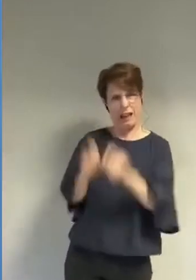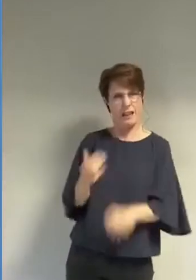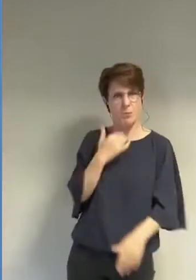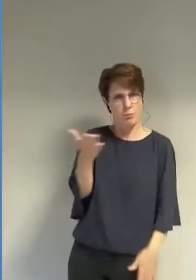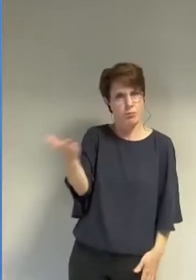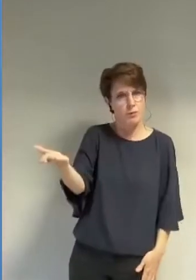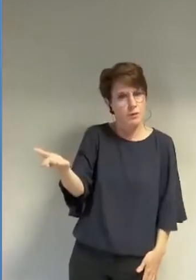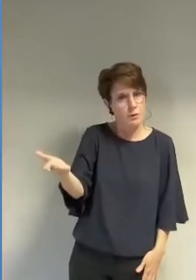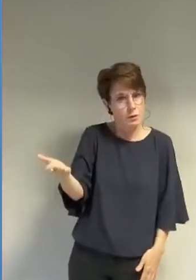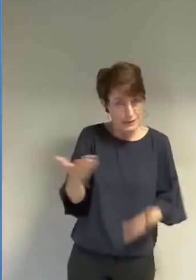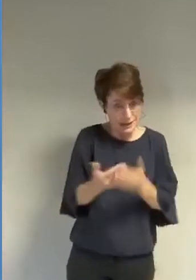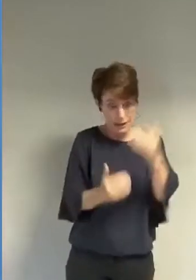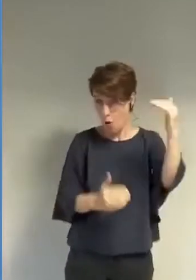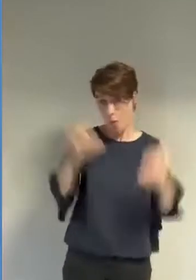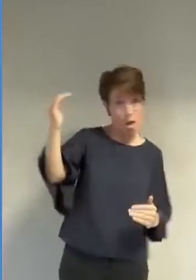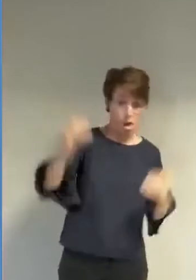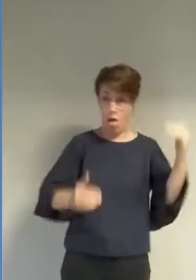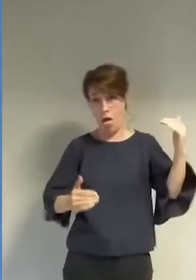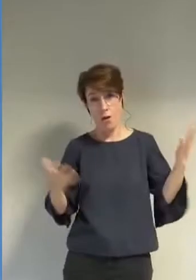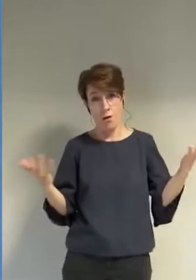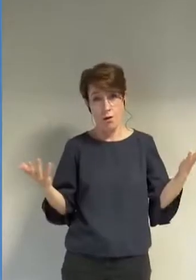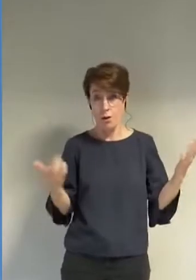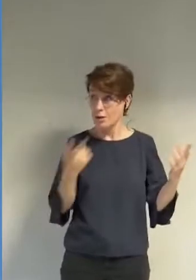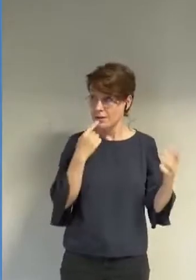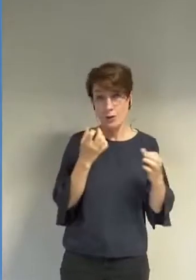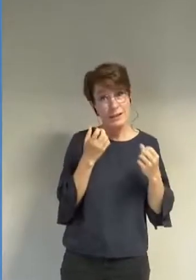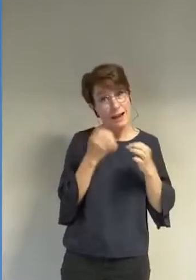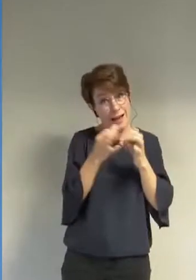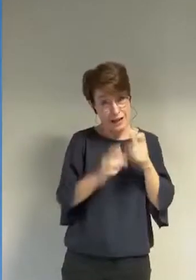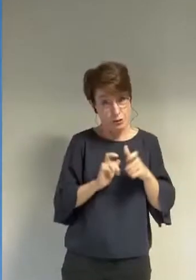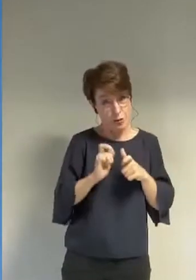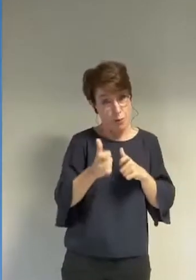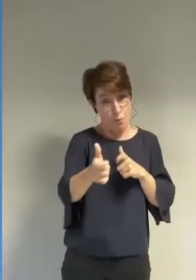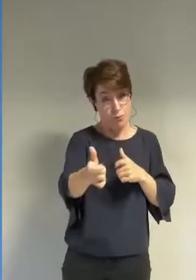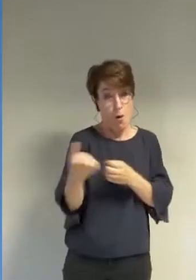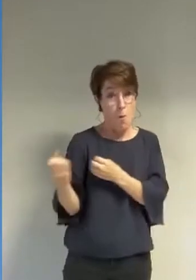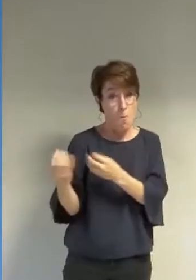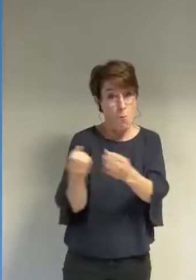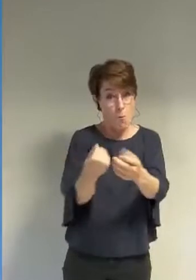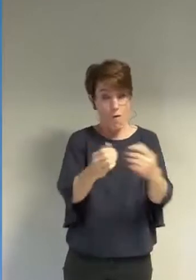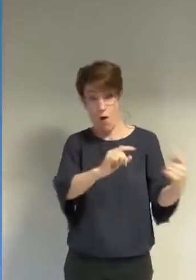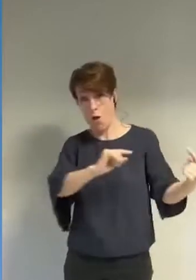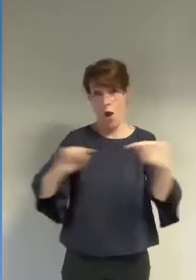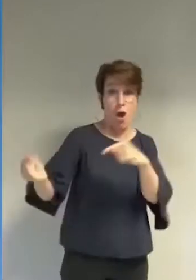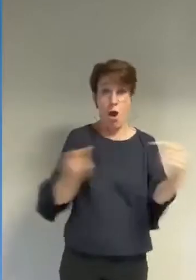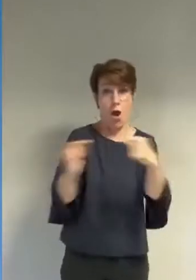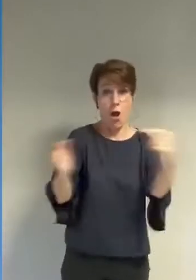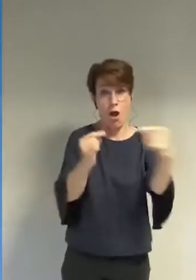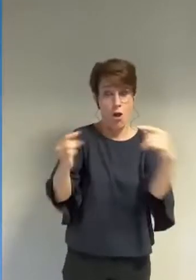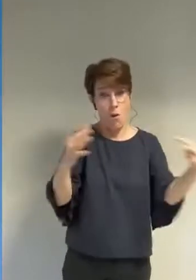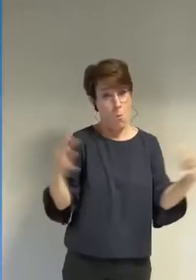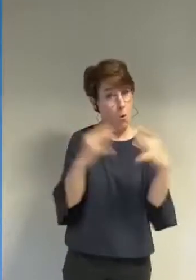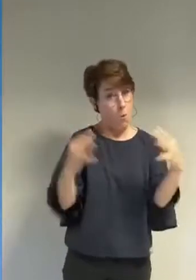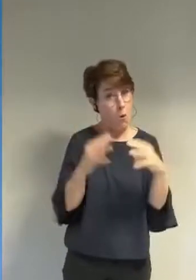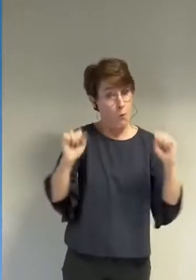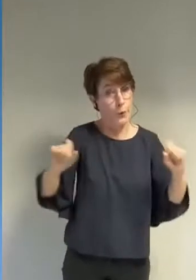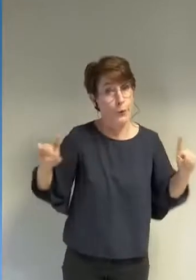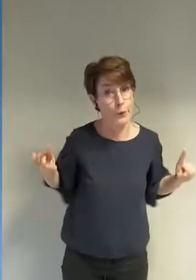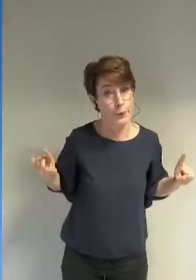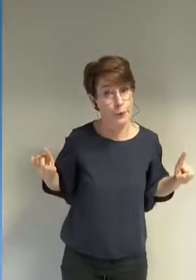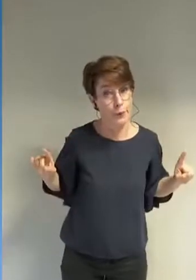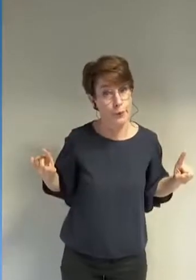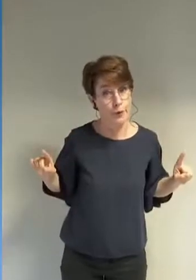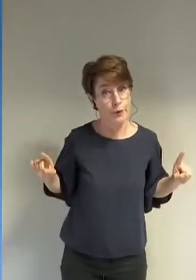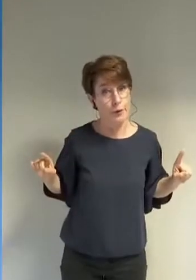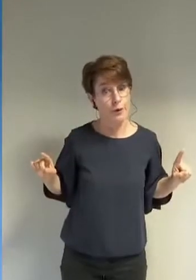prenez le risque de déstabiliser la quiétude des baigneuses et des baigneurs voire même de provoquer des troubles à l'ordre public l